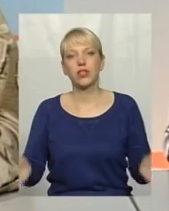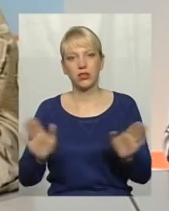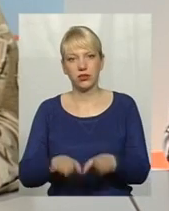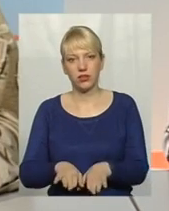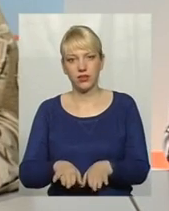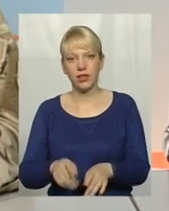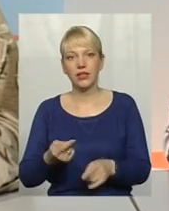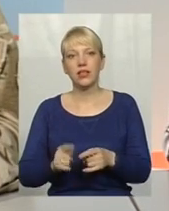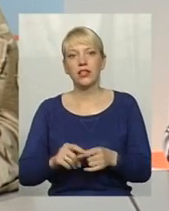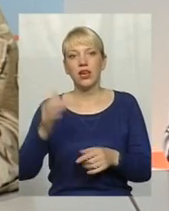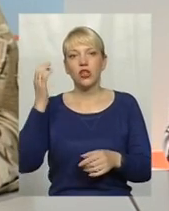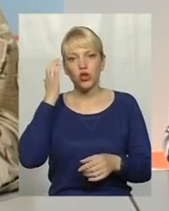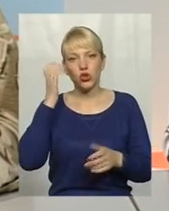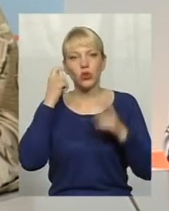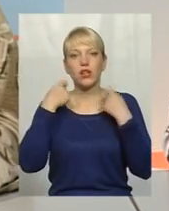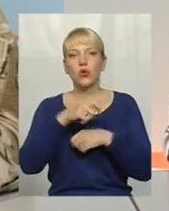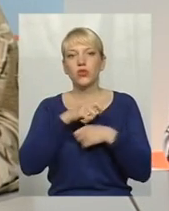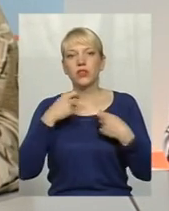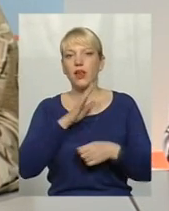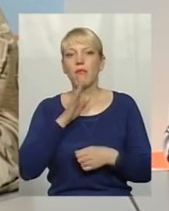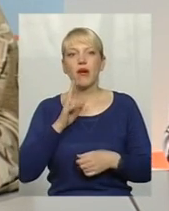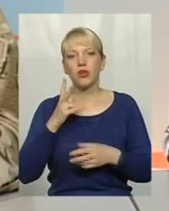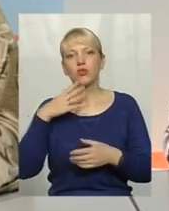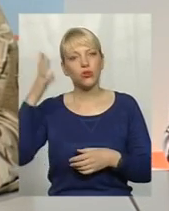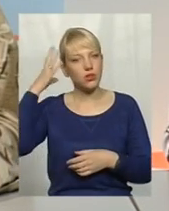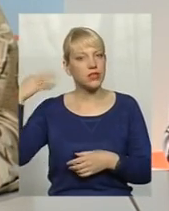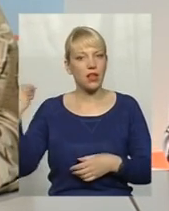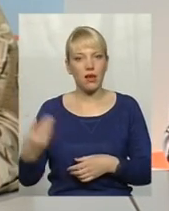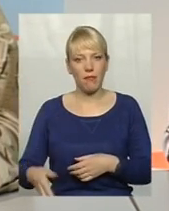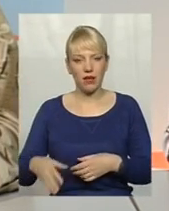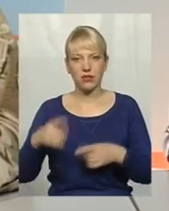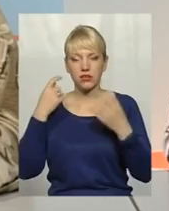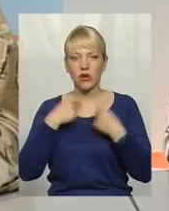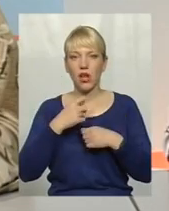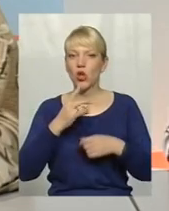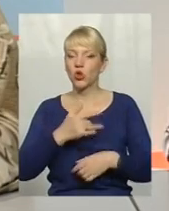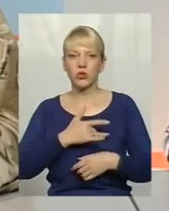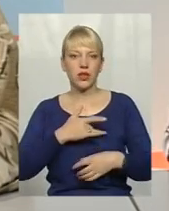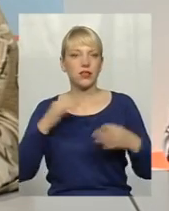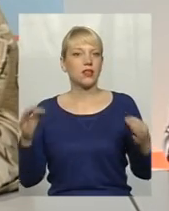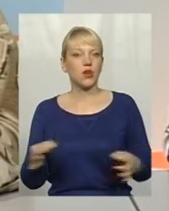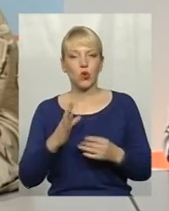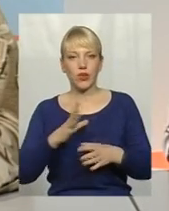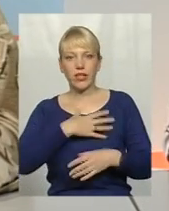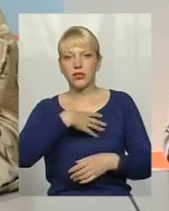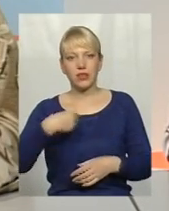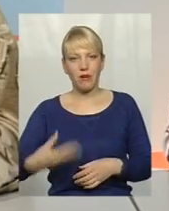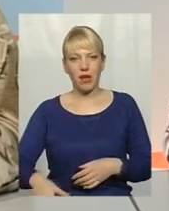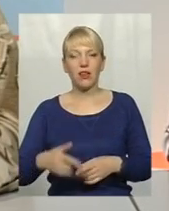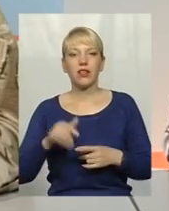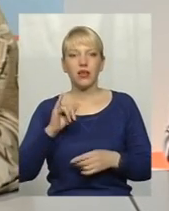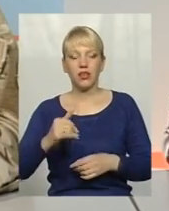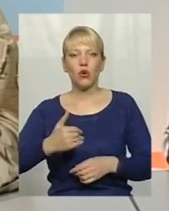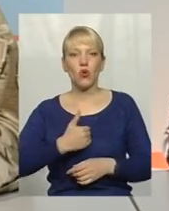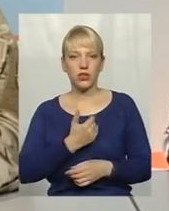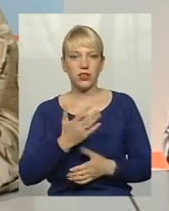Це чорна хустина матері, яка із часом зніме з голови, але серця ніколи не зніме. І мені просто хочеться